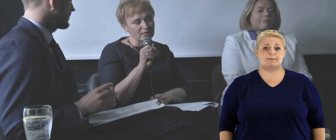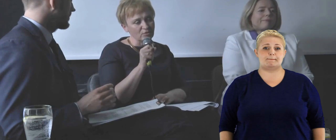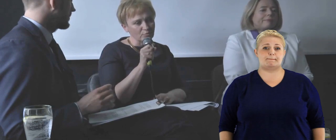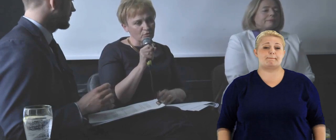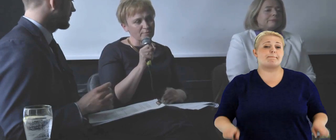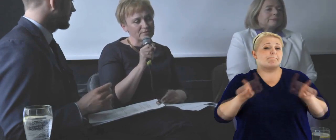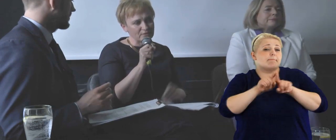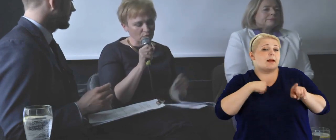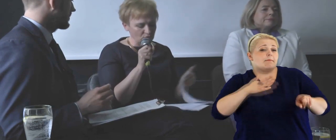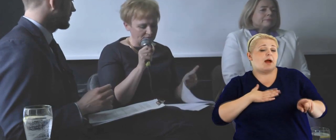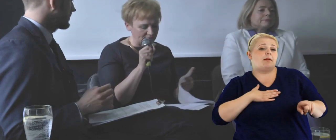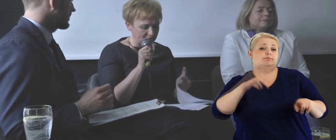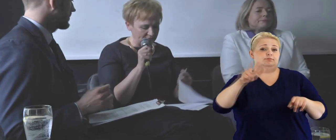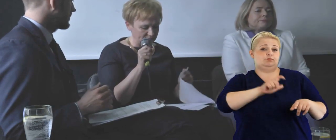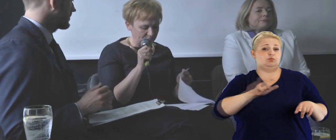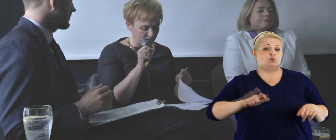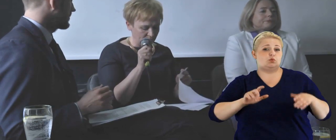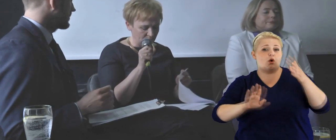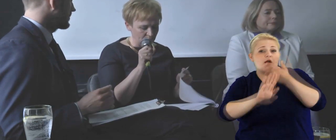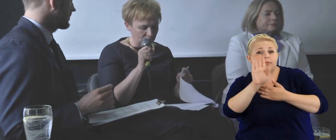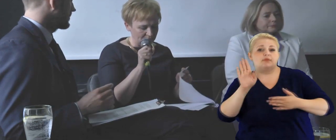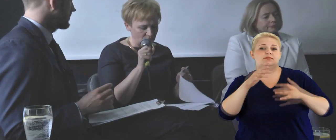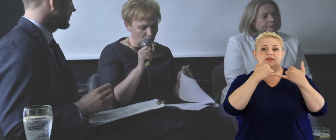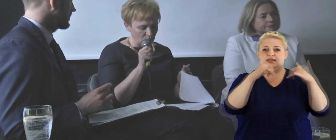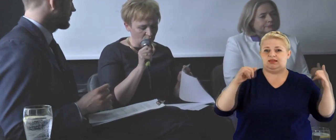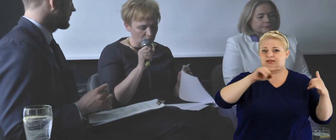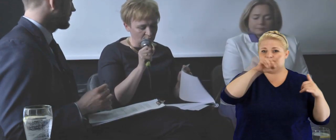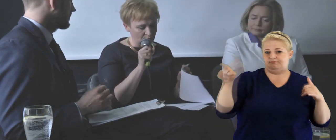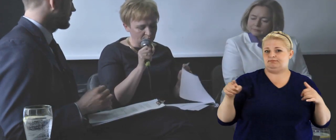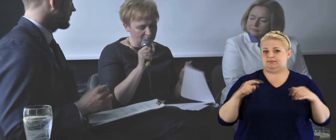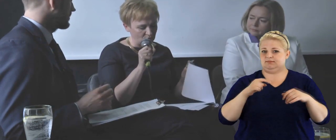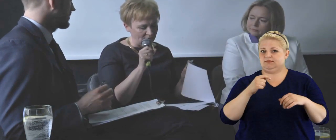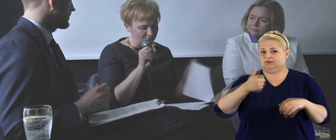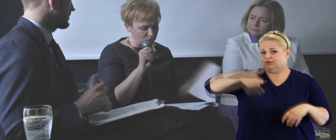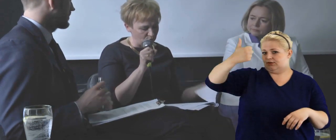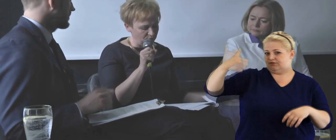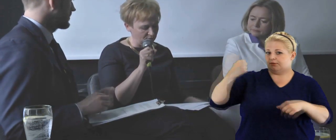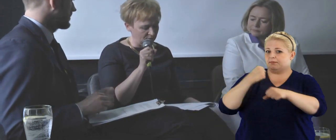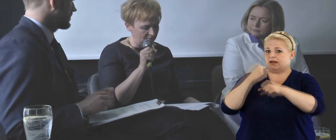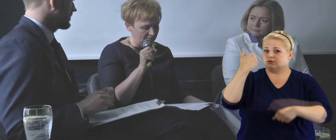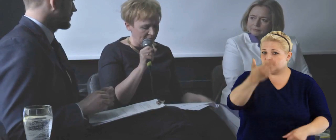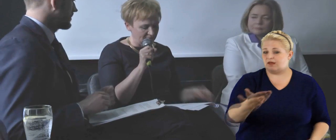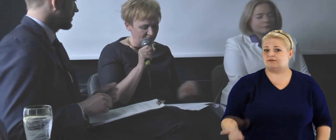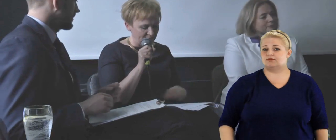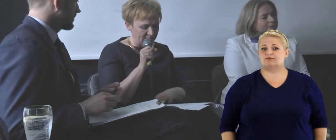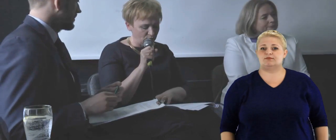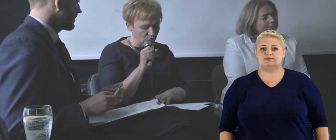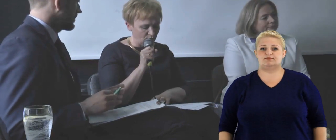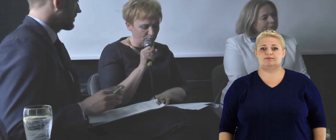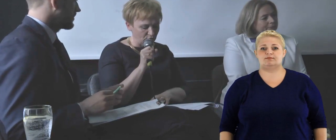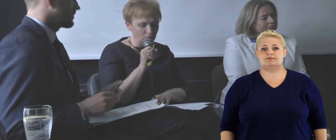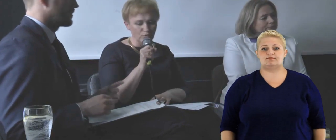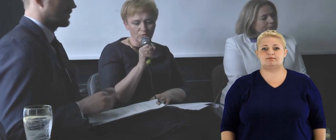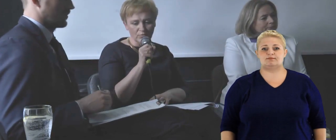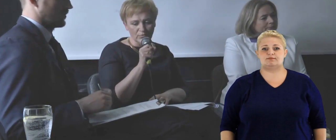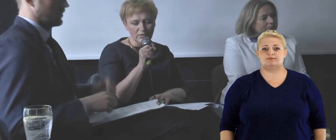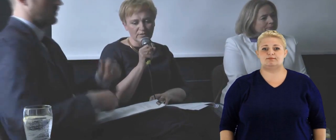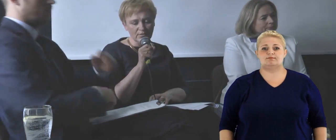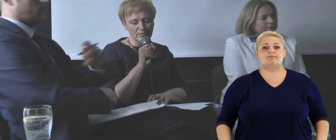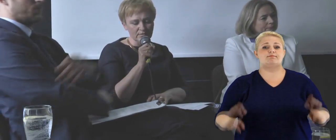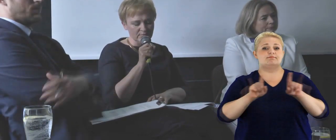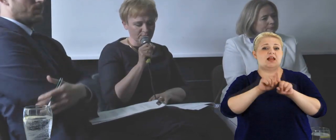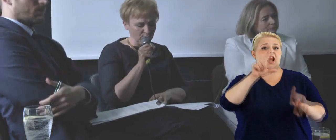jedno biuro reprezentujące interesy pracodawców, lewiatana, który od początku